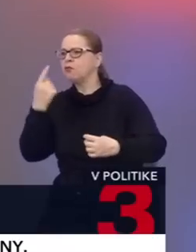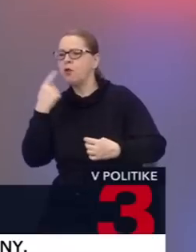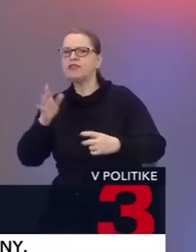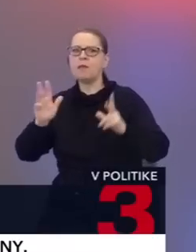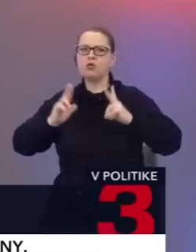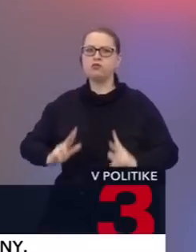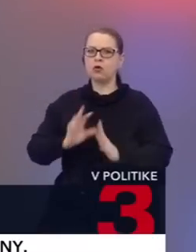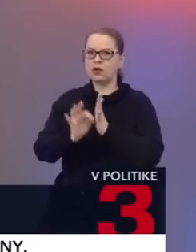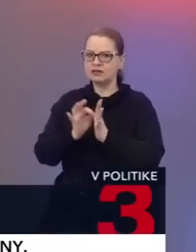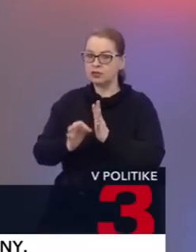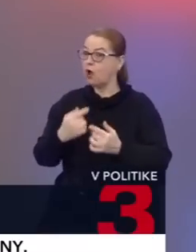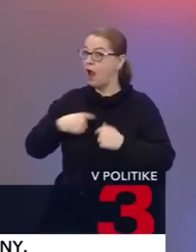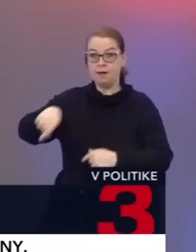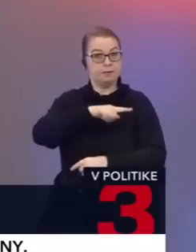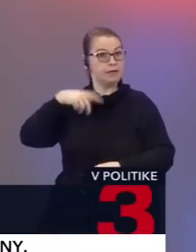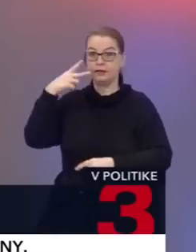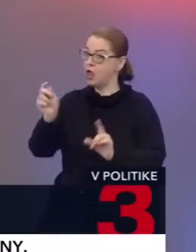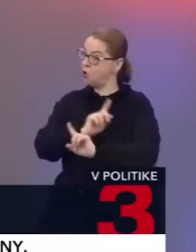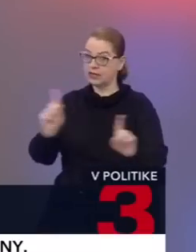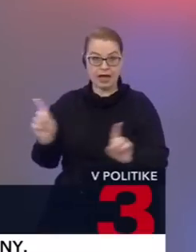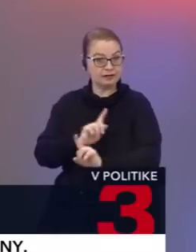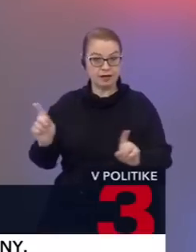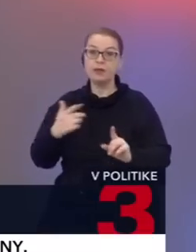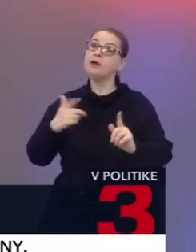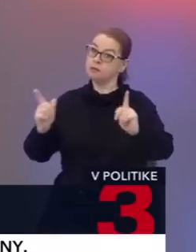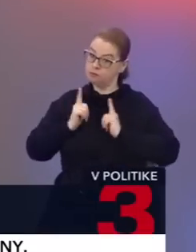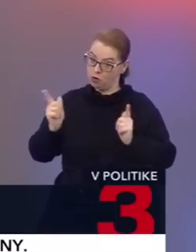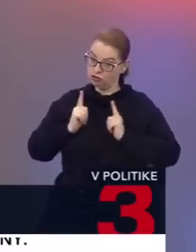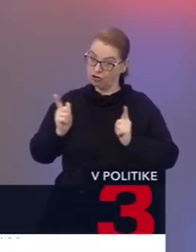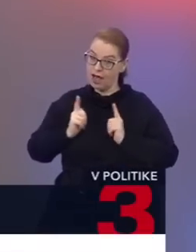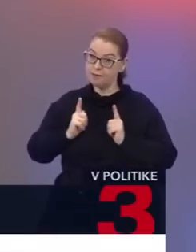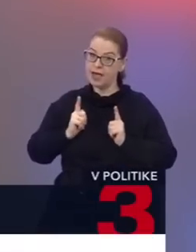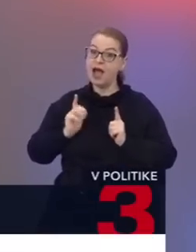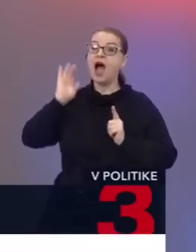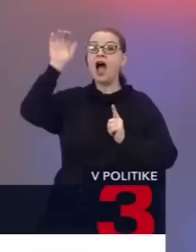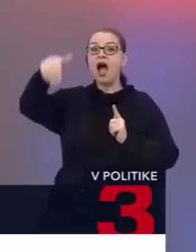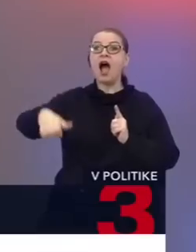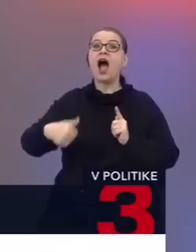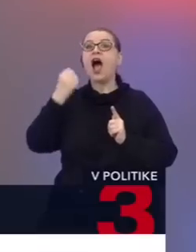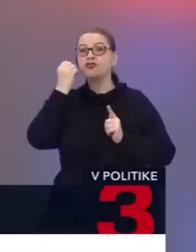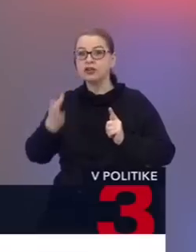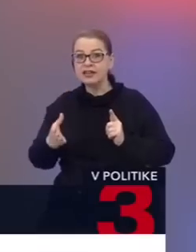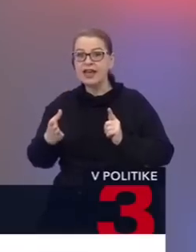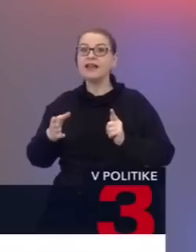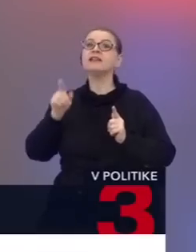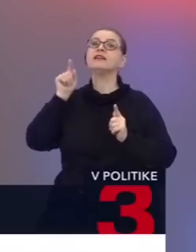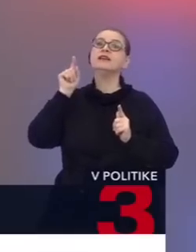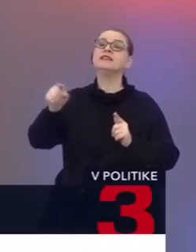Ďakujem za pozornosť.